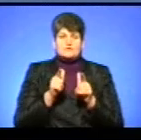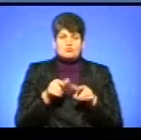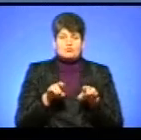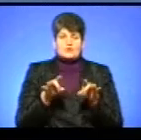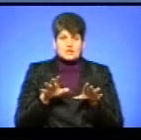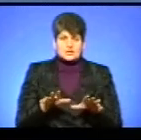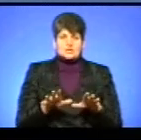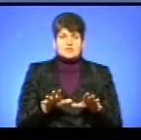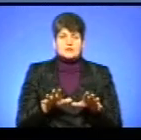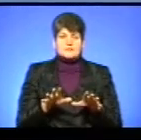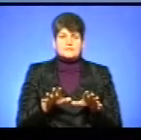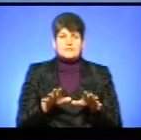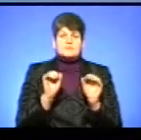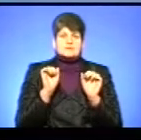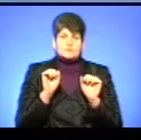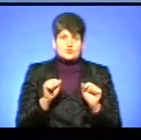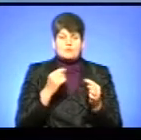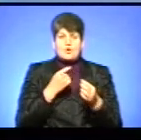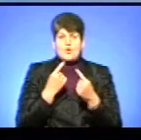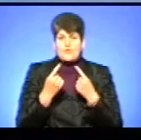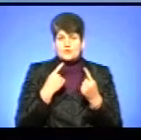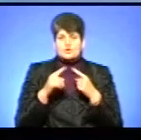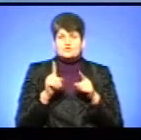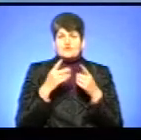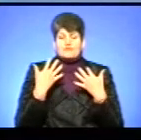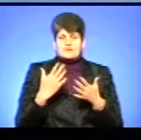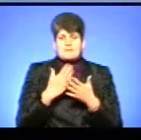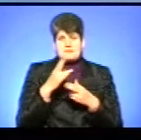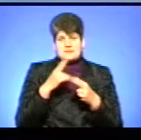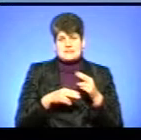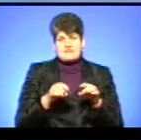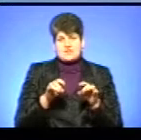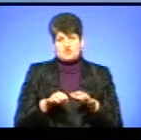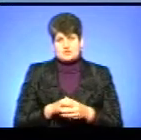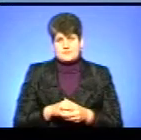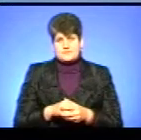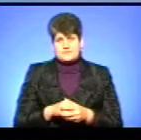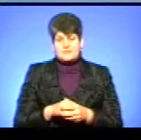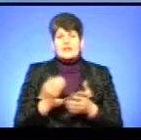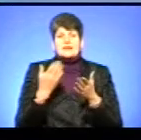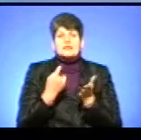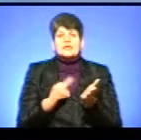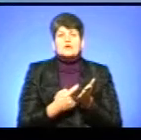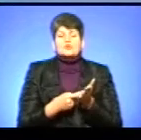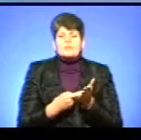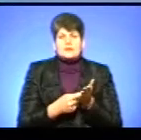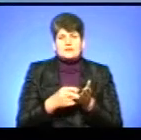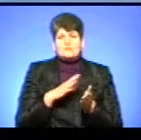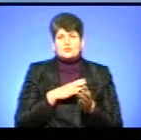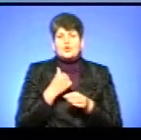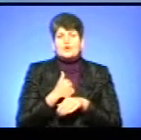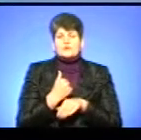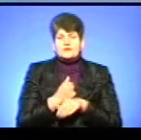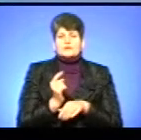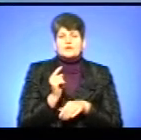якого в силу ми зможемо говорити, що маємо вже якесь кінцеве рішення. Які аргументи стали основними для того,